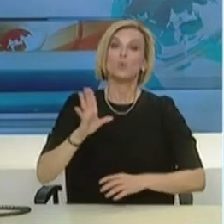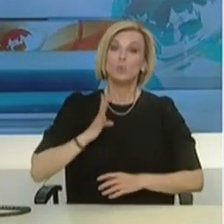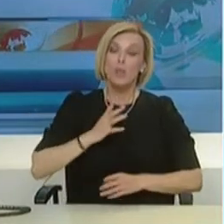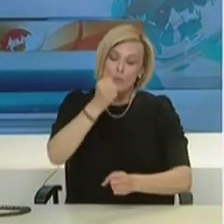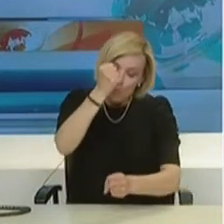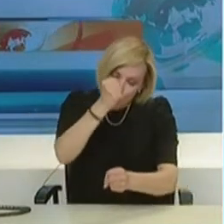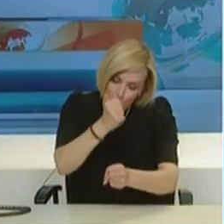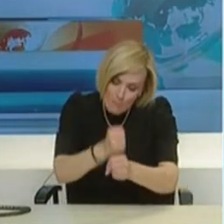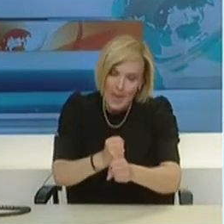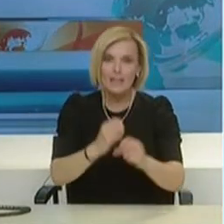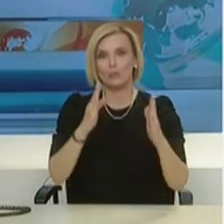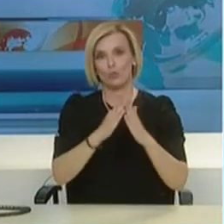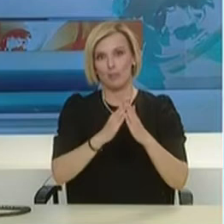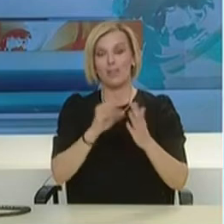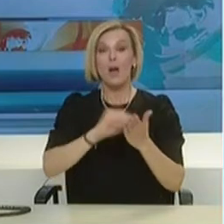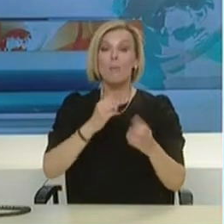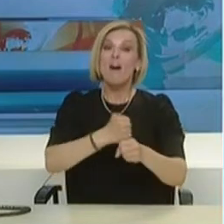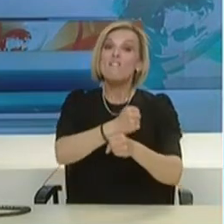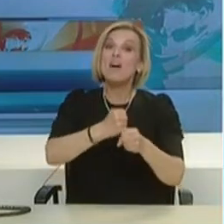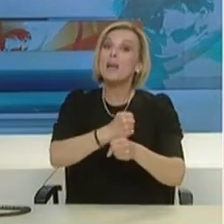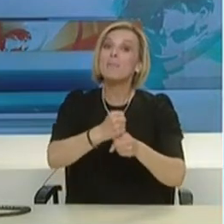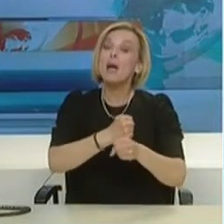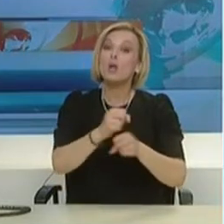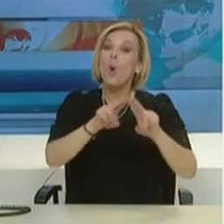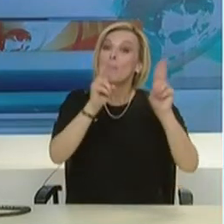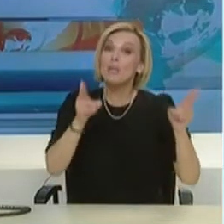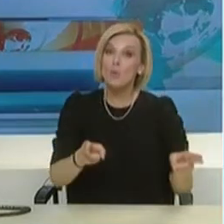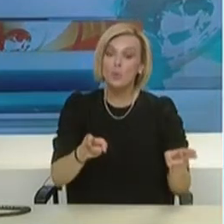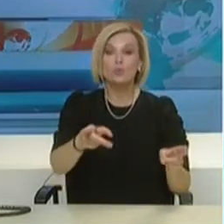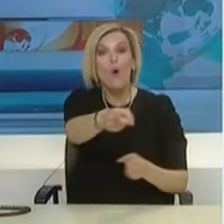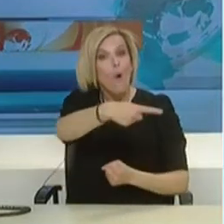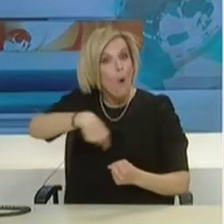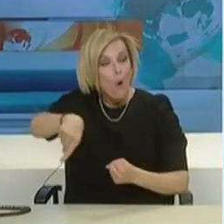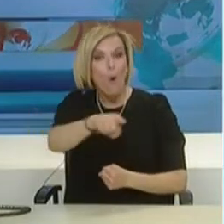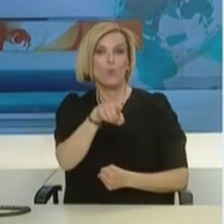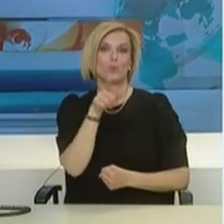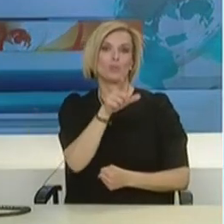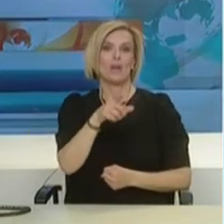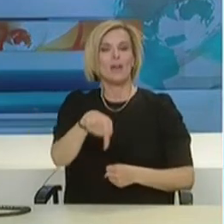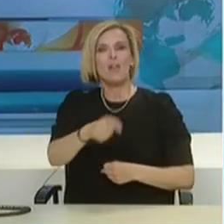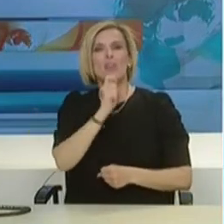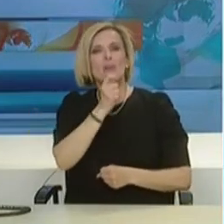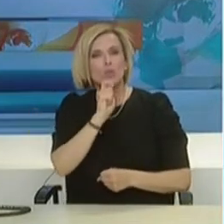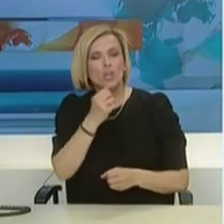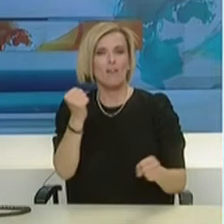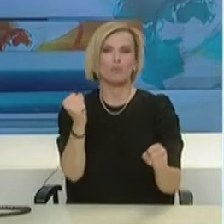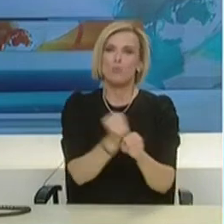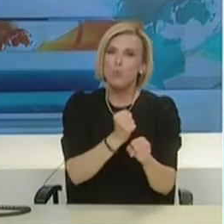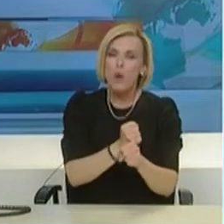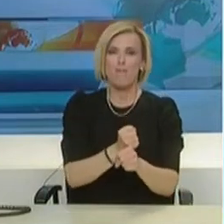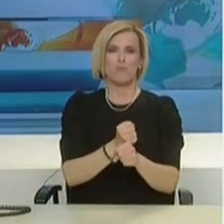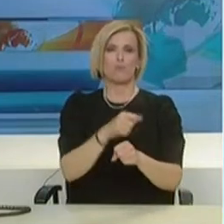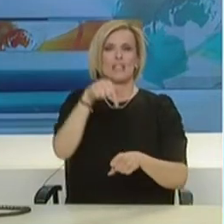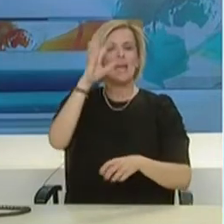ευχαριστούμε όλους τους φαρμακοποιούς και συνεργαζόμενους στα φαρμακεία. Όλους εσάς, τους ανθρώπους των μήντια που βοηθούν άοπνα